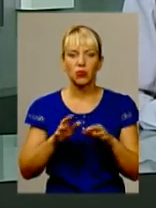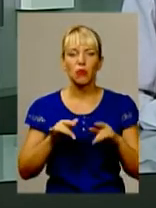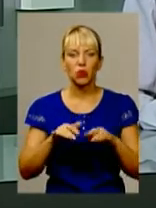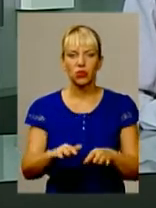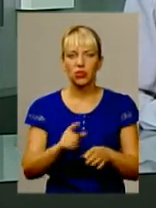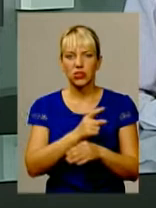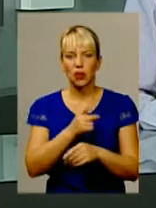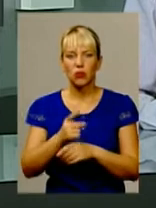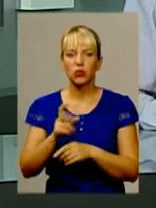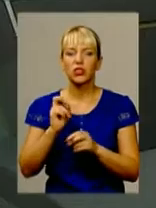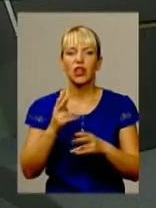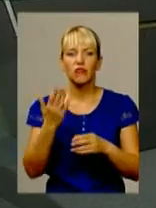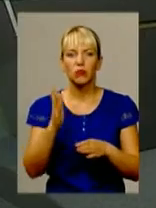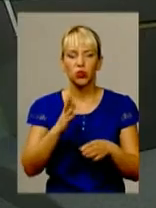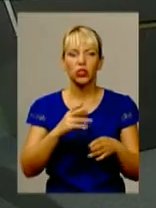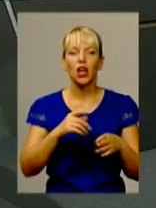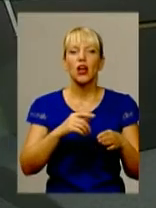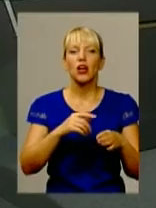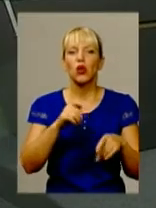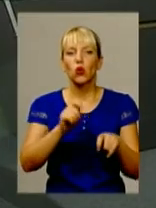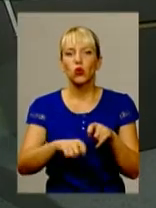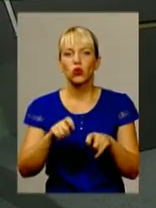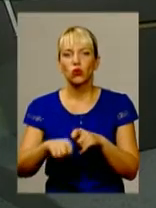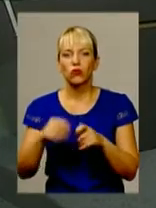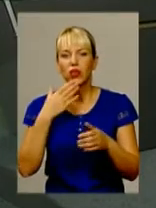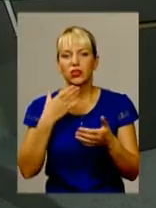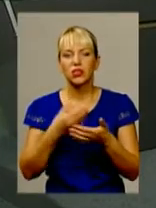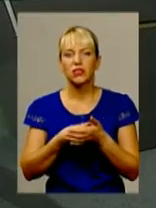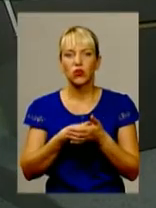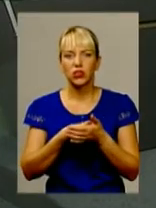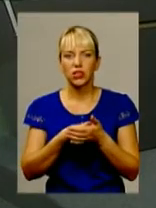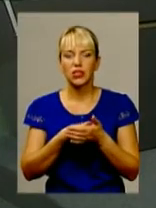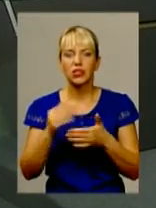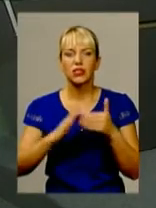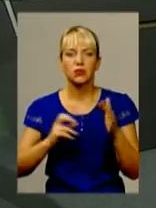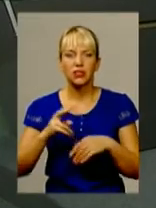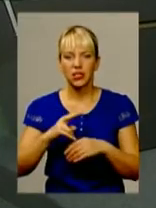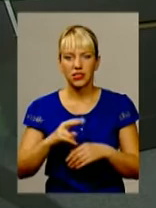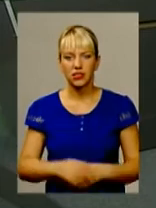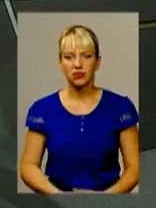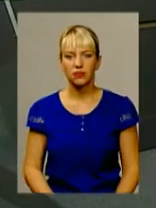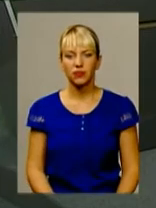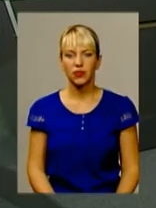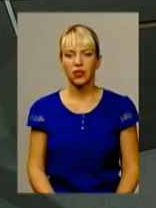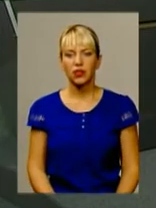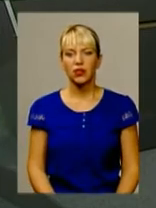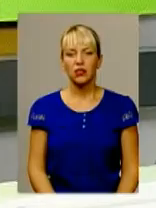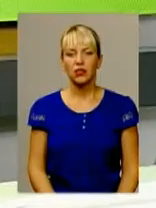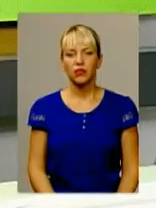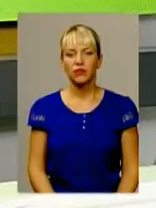контролюватимете своїх активістів? І як це співвідноситься із засадами демократії та вільного вибору? Пане Віталіо,